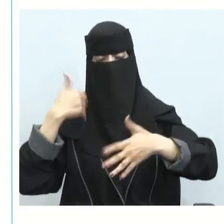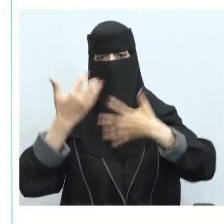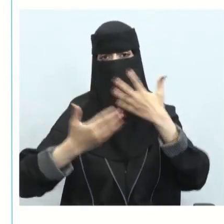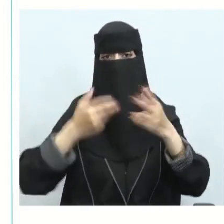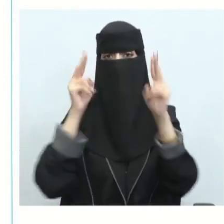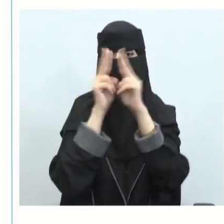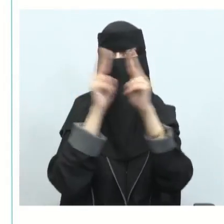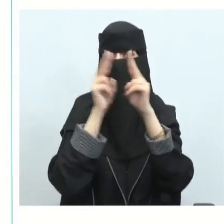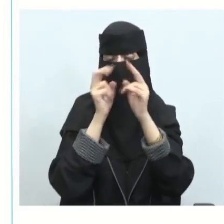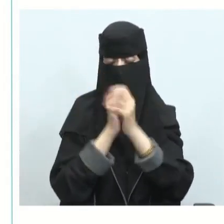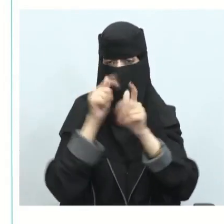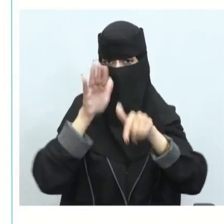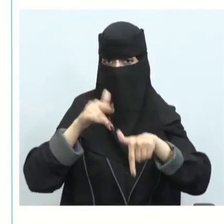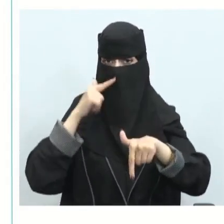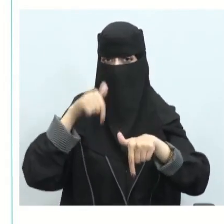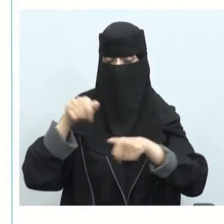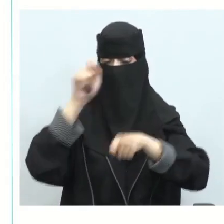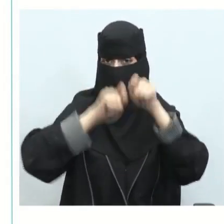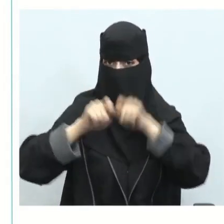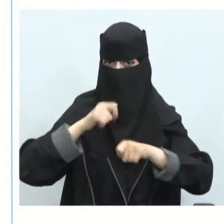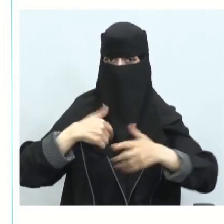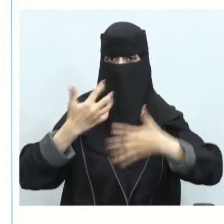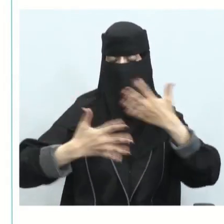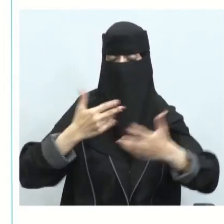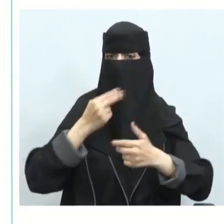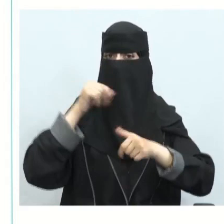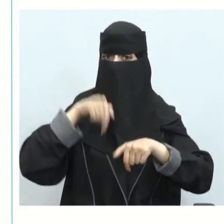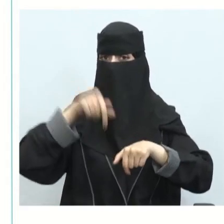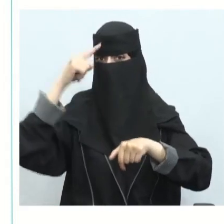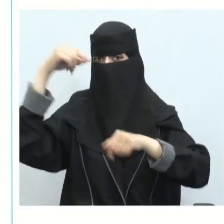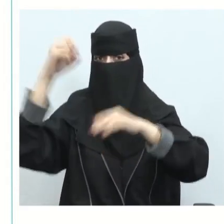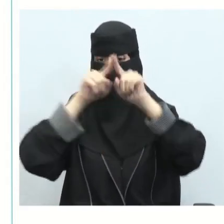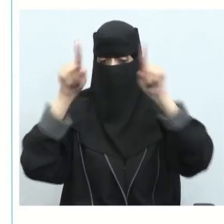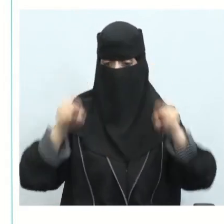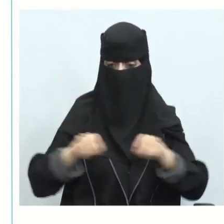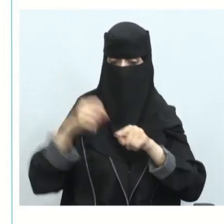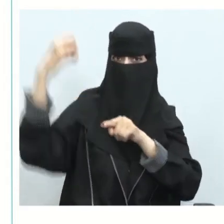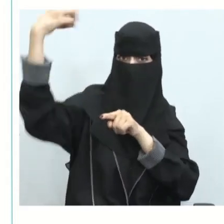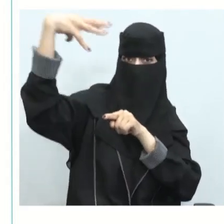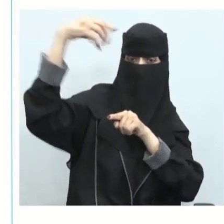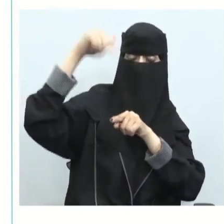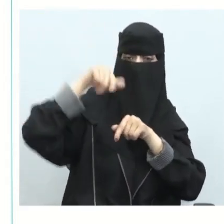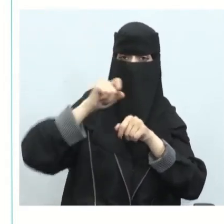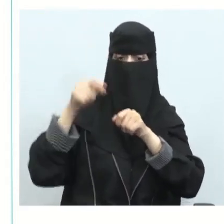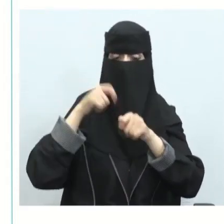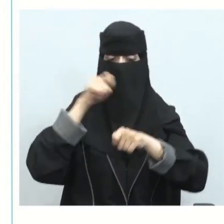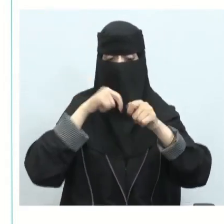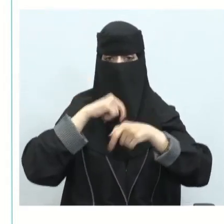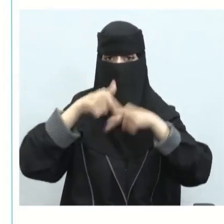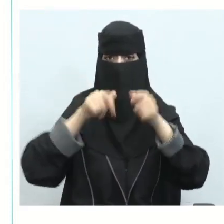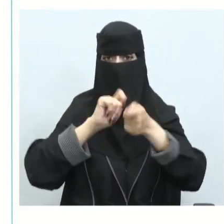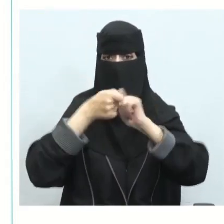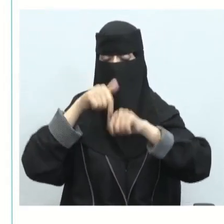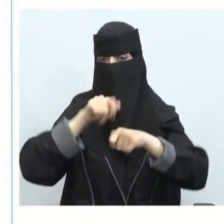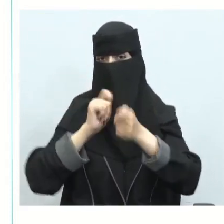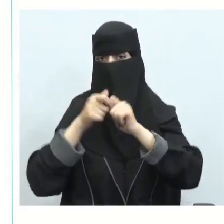مثلا كالطاقة الشمسية بدلا من استخدام الطاقة الغير متجددة مما يخلق شكل محايد لكربون لتوليد الطاقة